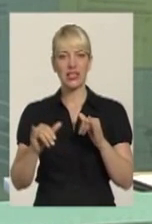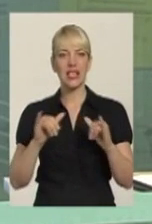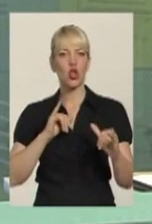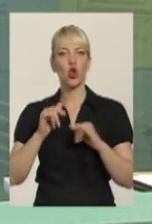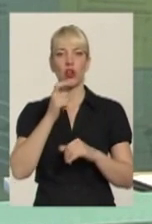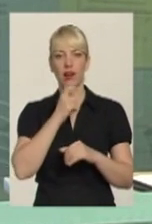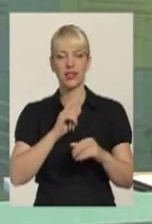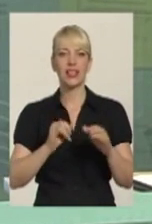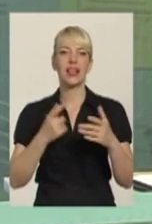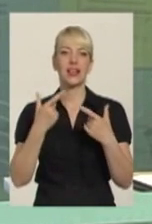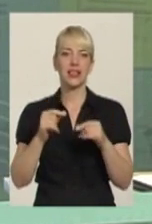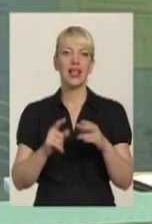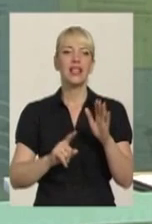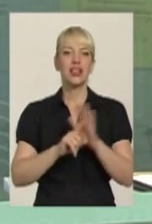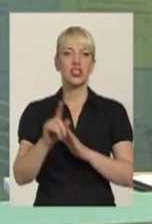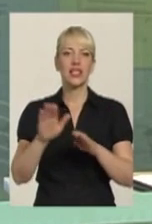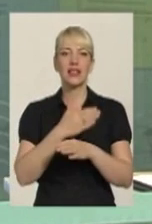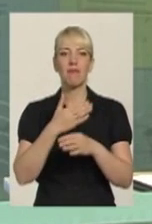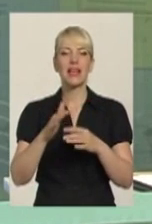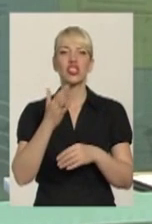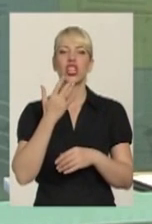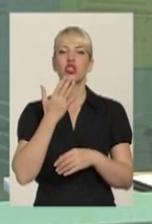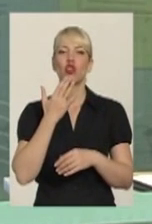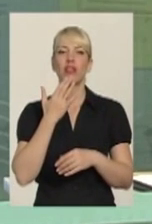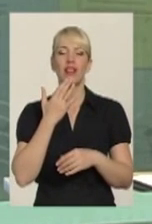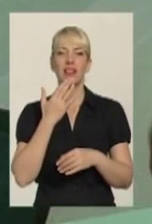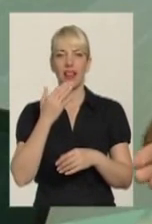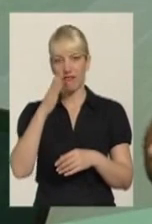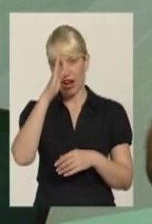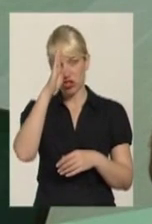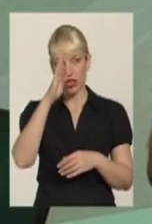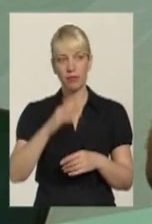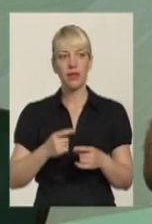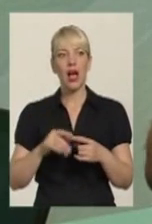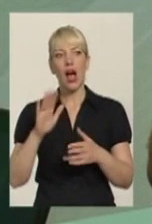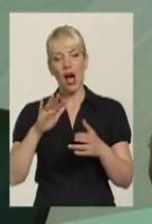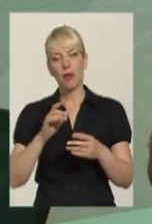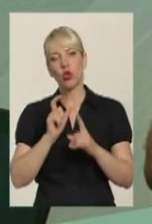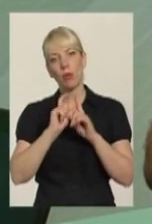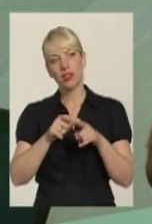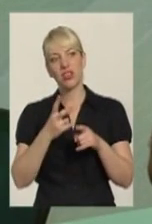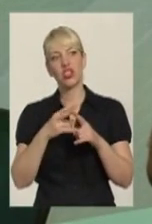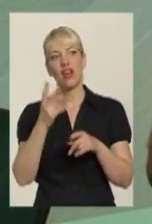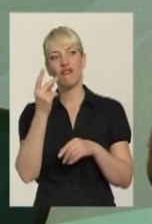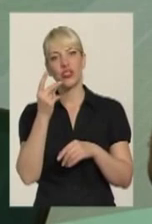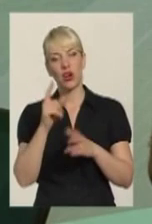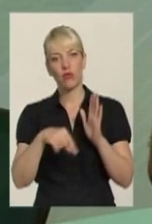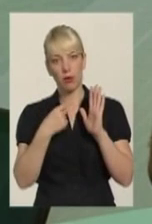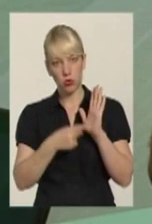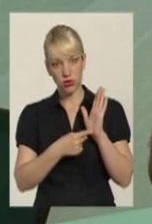де починається міжнаціональна вража і все інше. А потім відповідаю на другий питання.